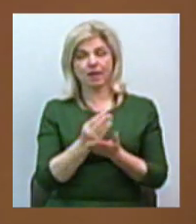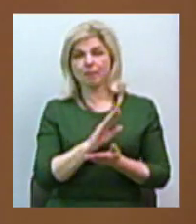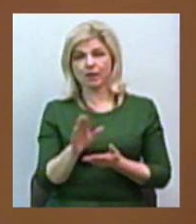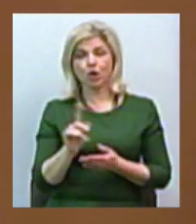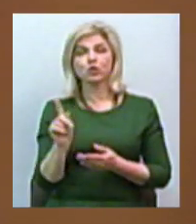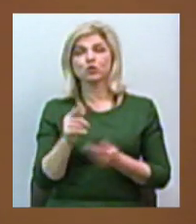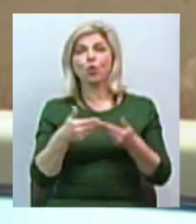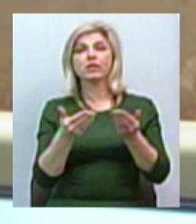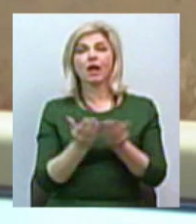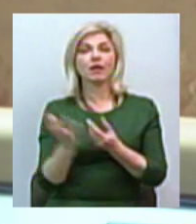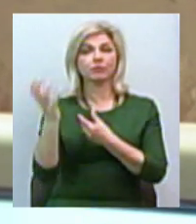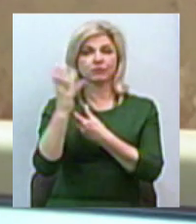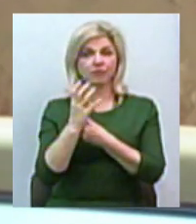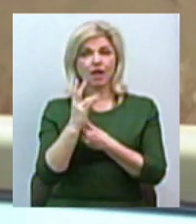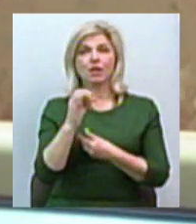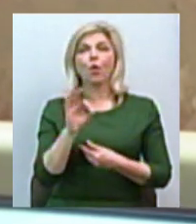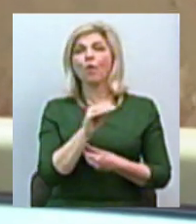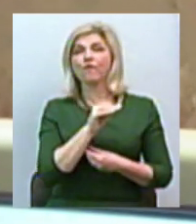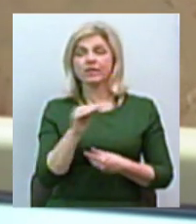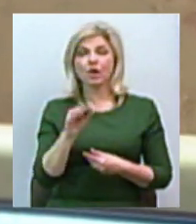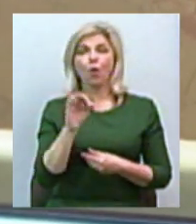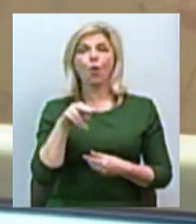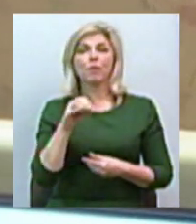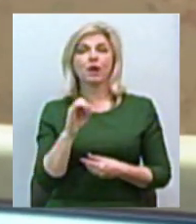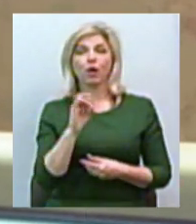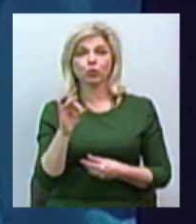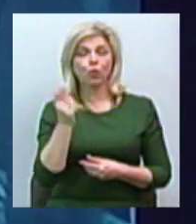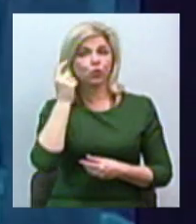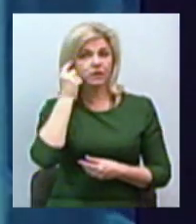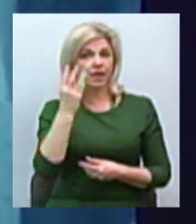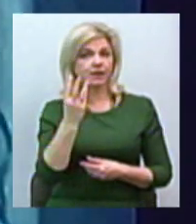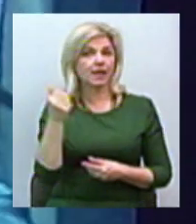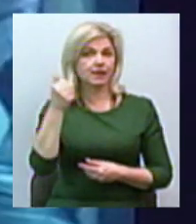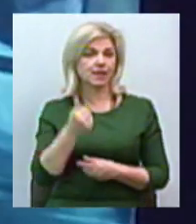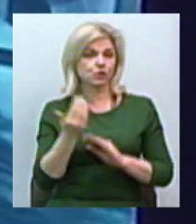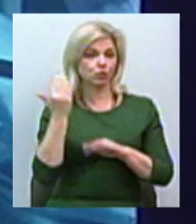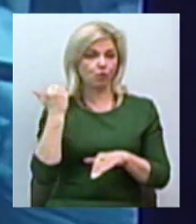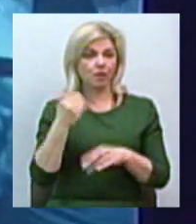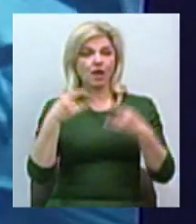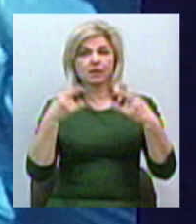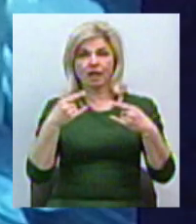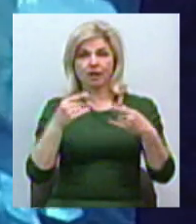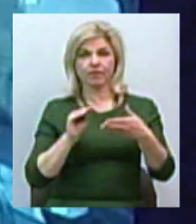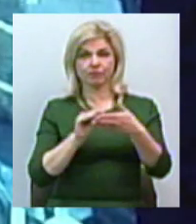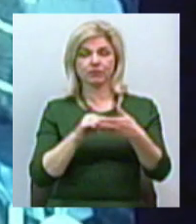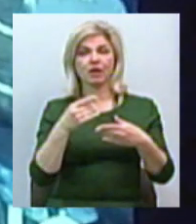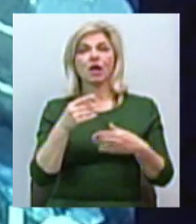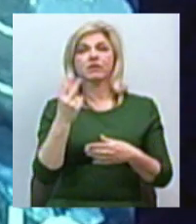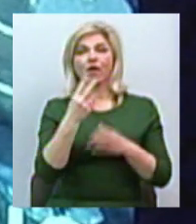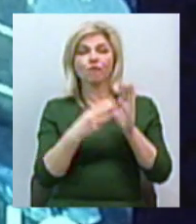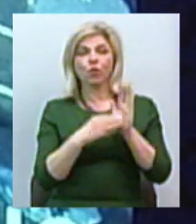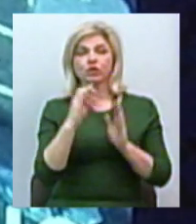встановив неофіційний супутниковий оператор, Анатолій каже, дізнався три тижні тому. На телевізорі з'явився напис. З 28